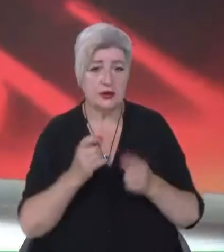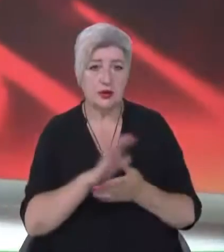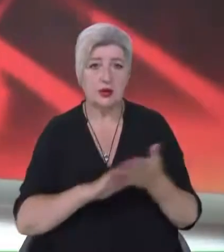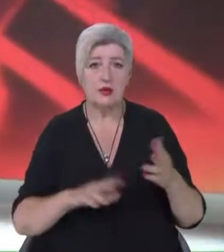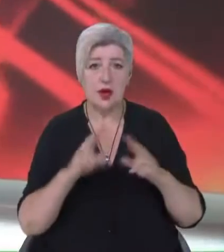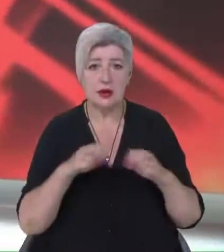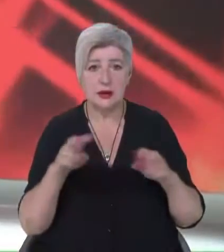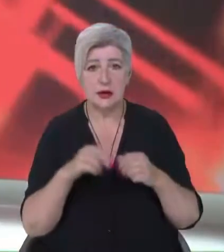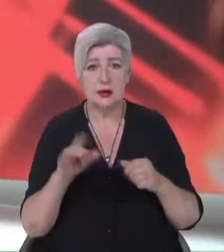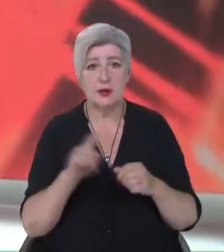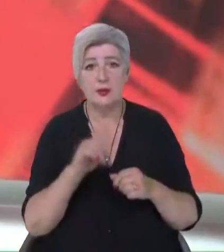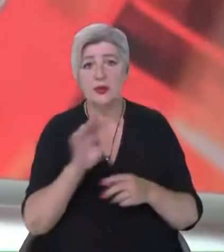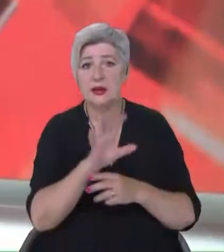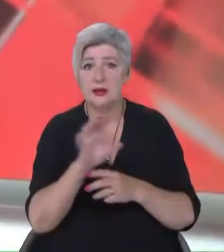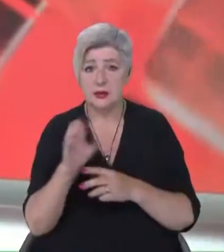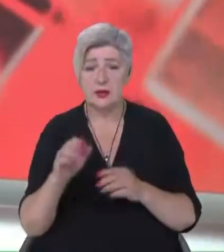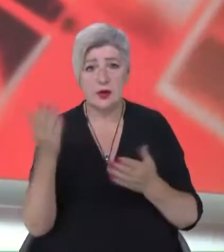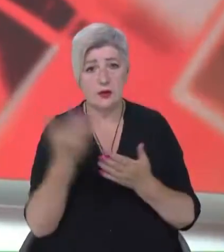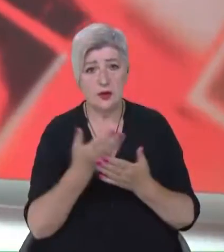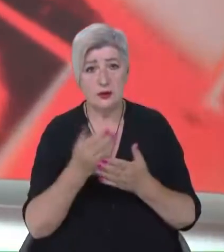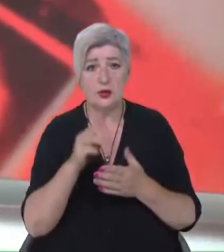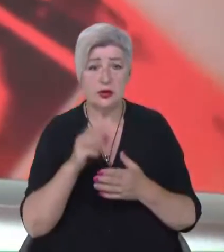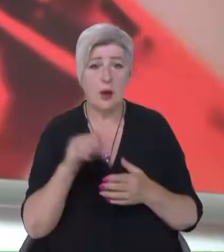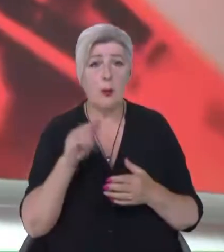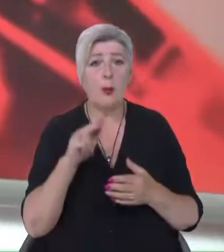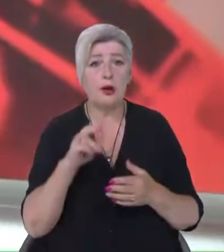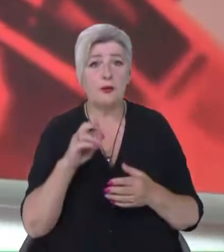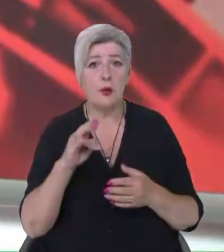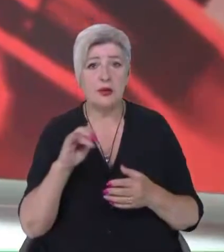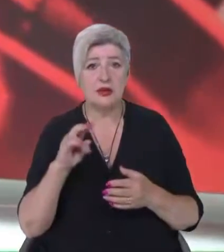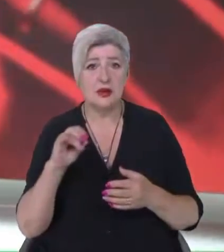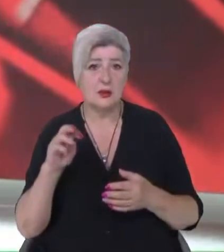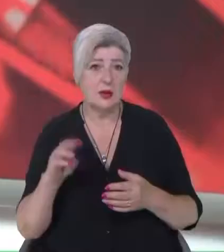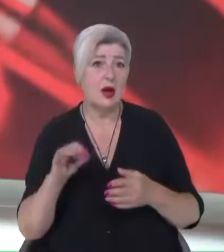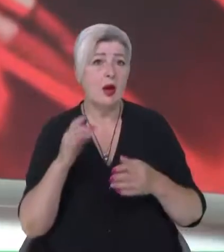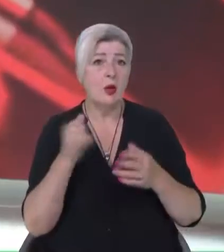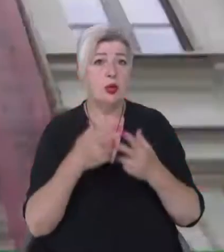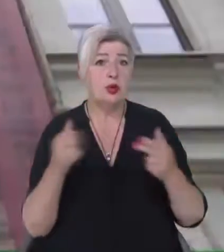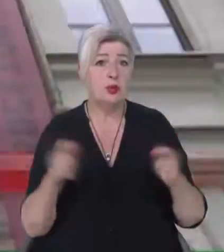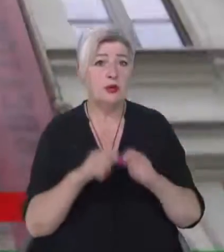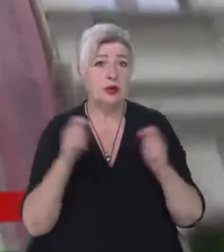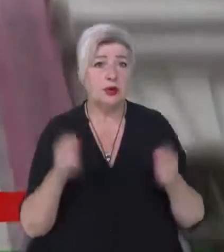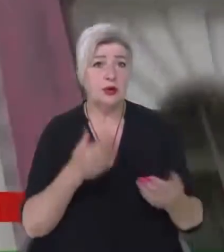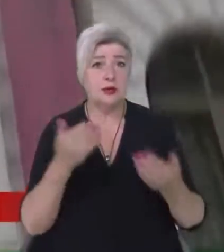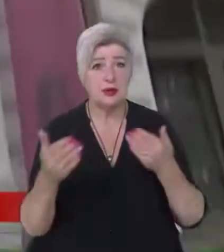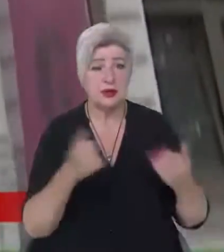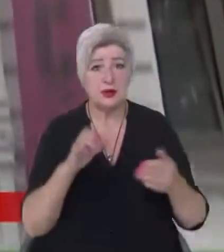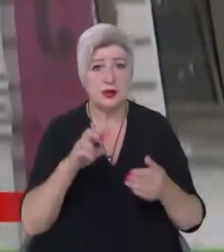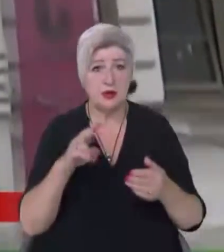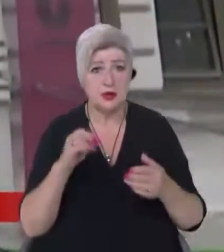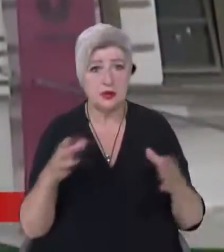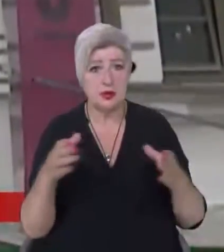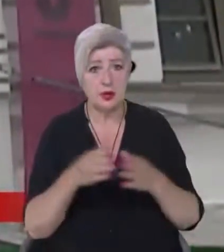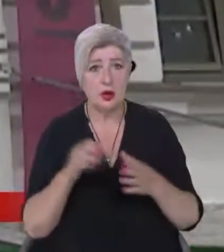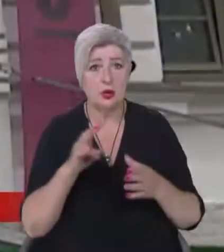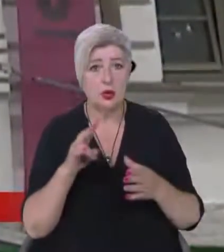Зі світлинами, фільмами та перформансами. У Дніпрі відкрилась виставка словенського колективу Non